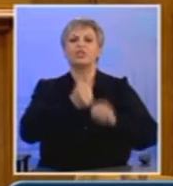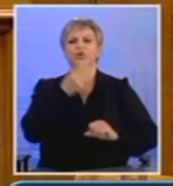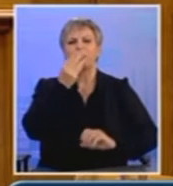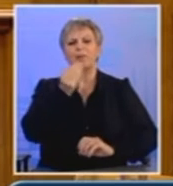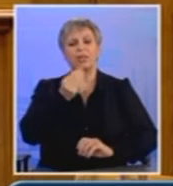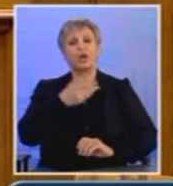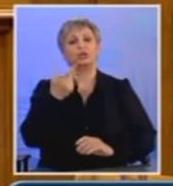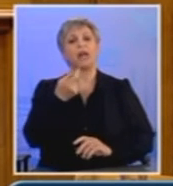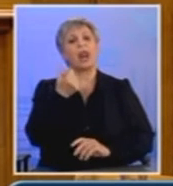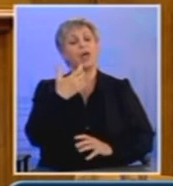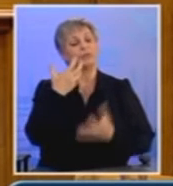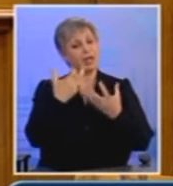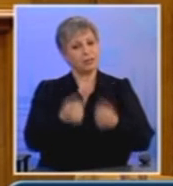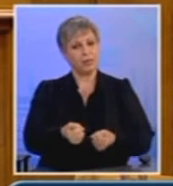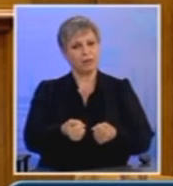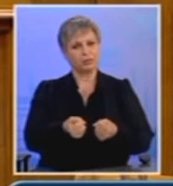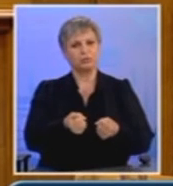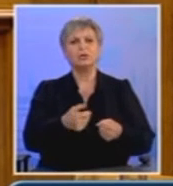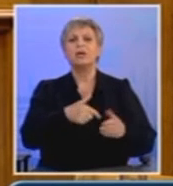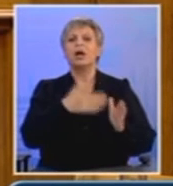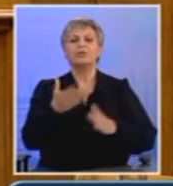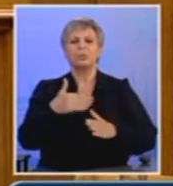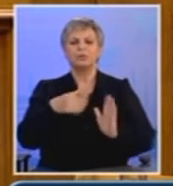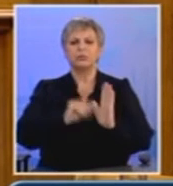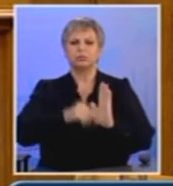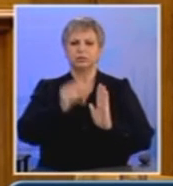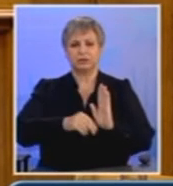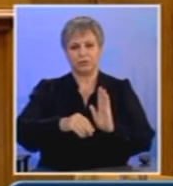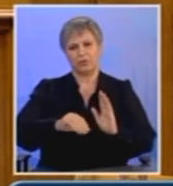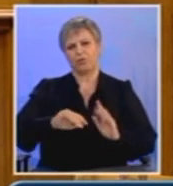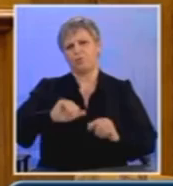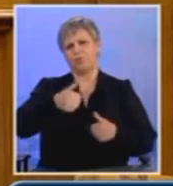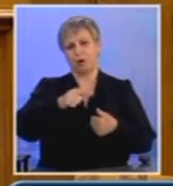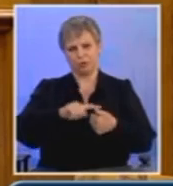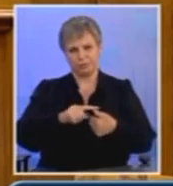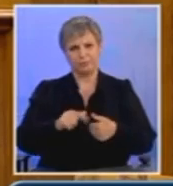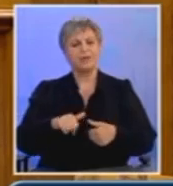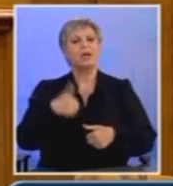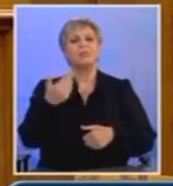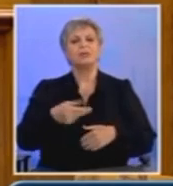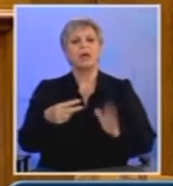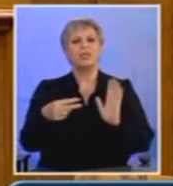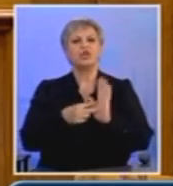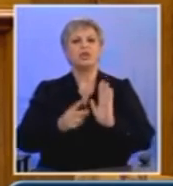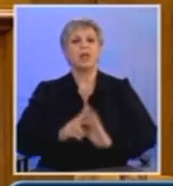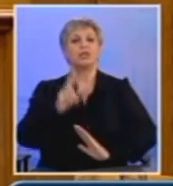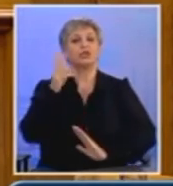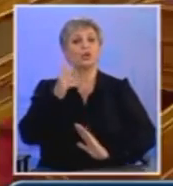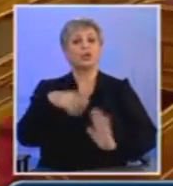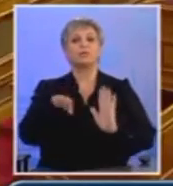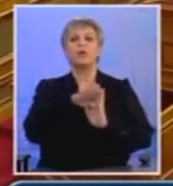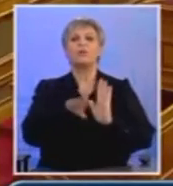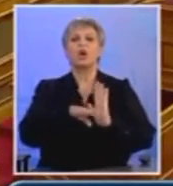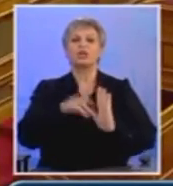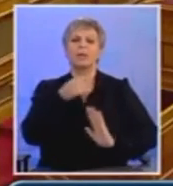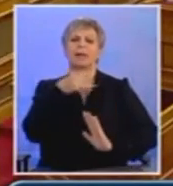φτάσαμε στο βάρβαρο μνημόνιο 1. Το 2012 από το πρόγραμμα του Ζαπίου του